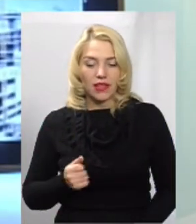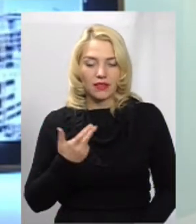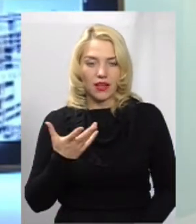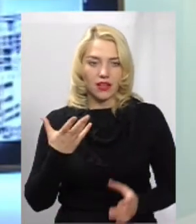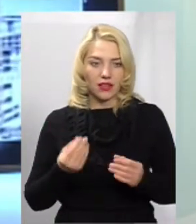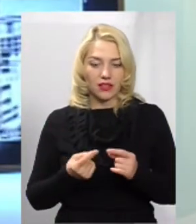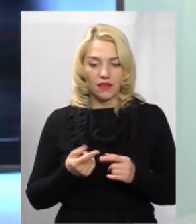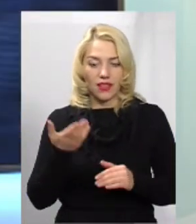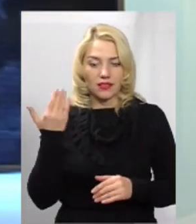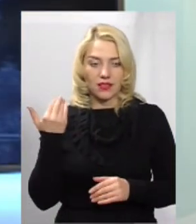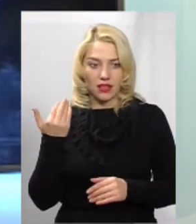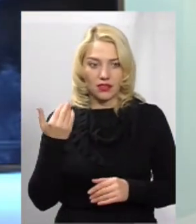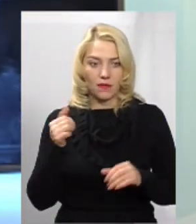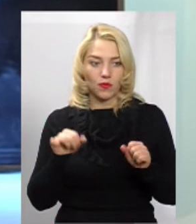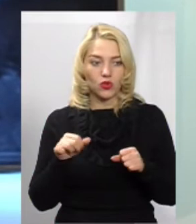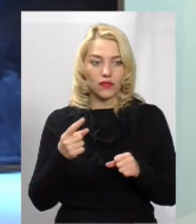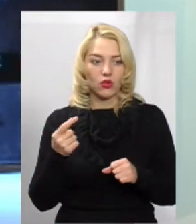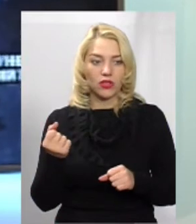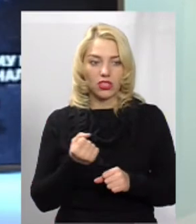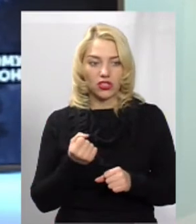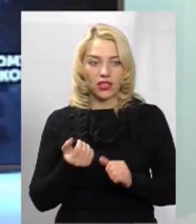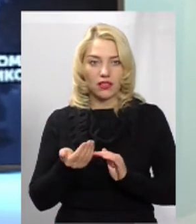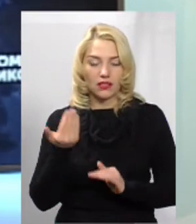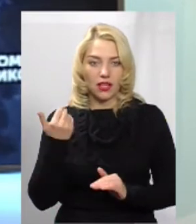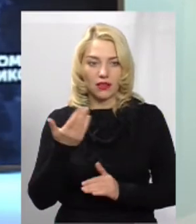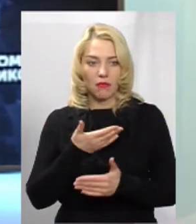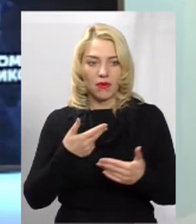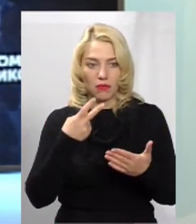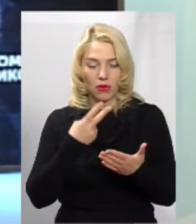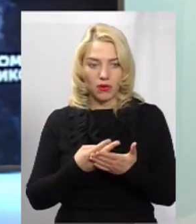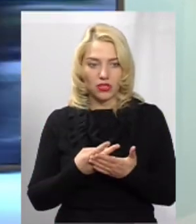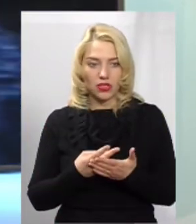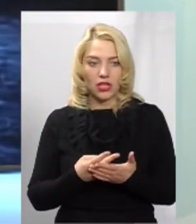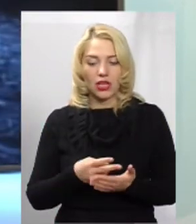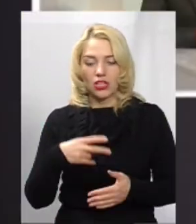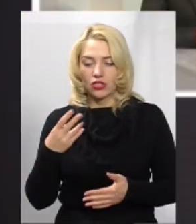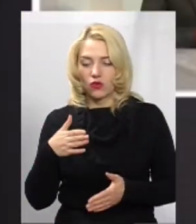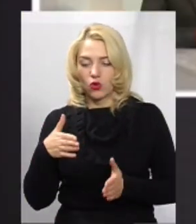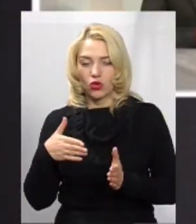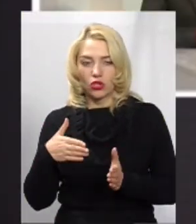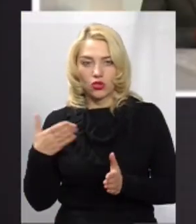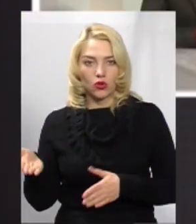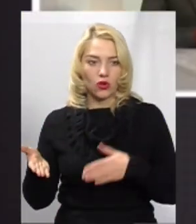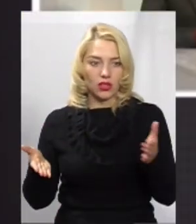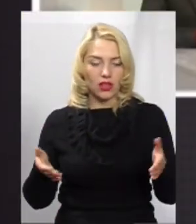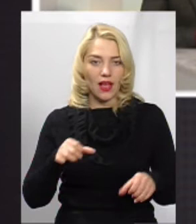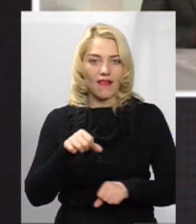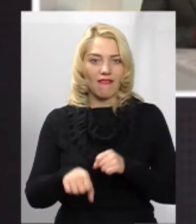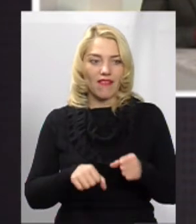днів назад, можливо, тиждень назад, ми побачили з двох сторон велодоріжки. І на сьогодні